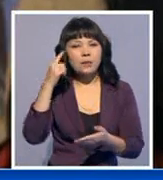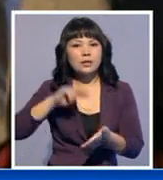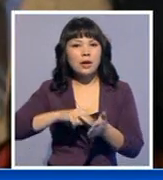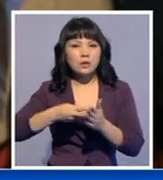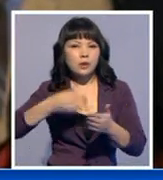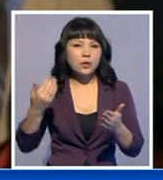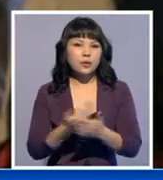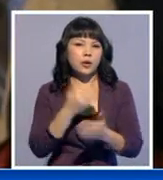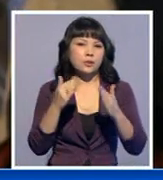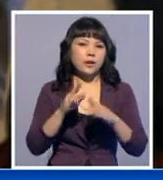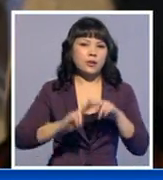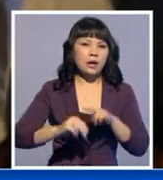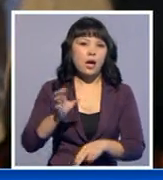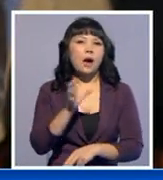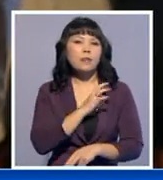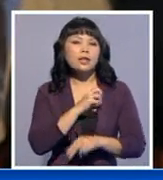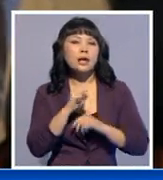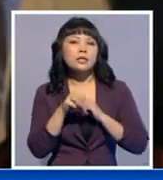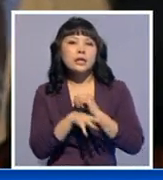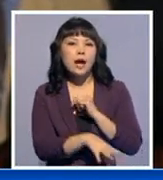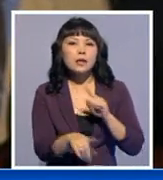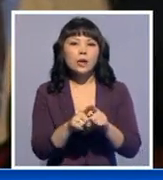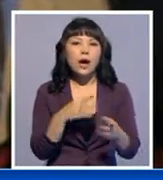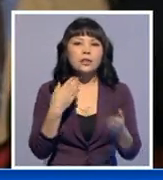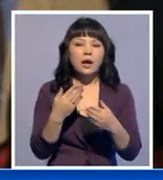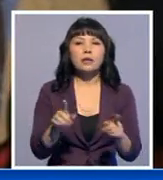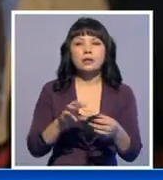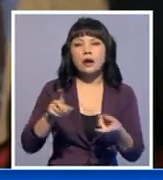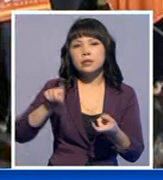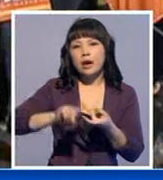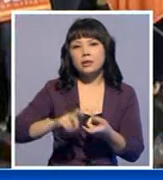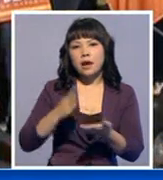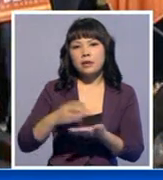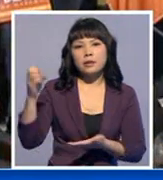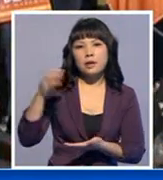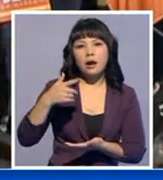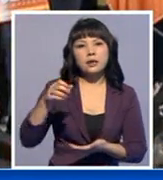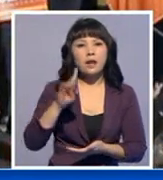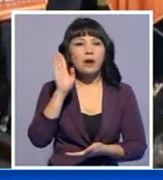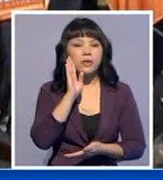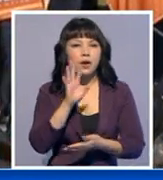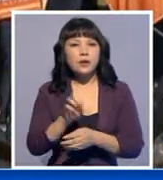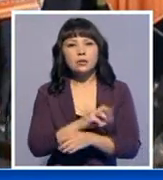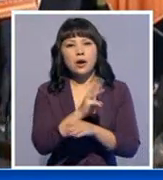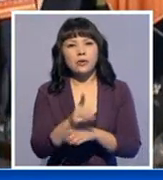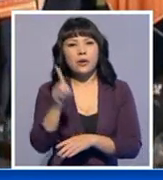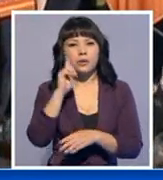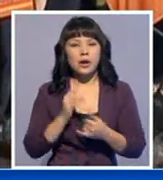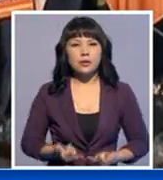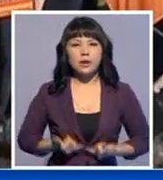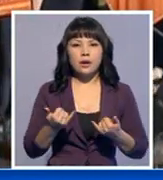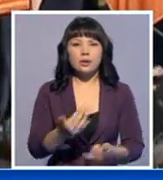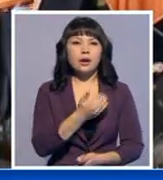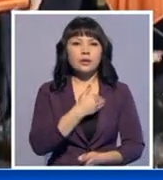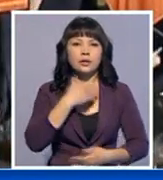басқана тұрғызуға. Байларымен кеделер арасындаға халшақтық тазайтып, коммуналды қызметтің жұмысын жақсартуға. Сондаяқ жуығарада